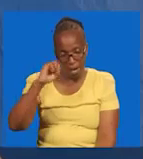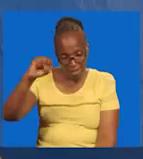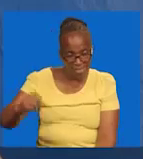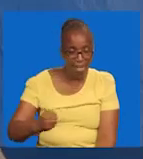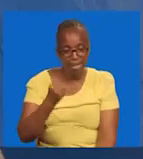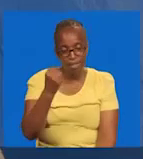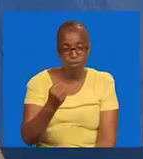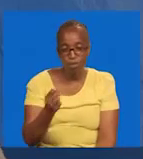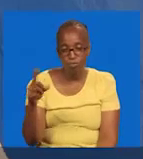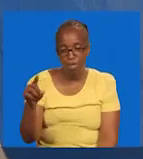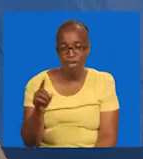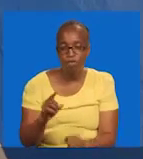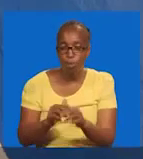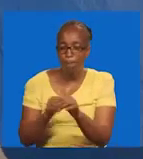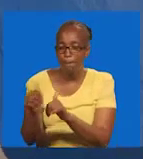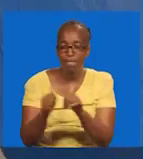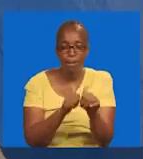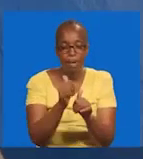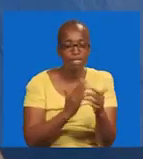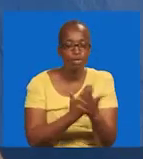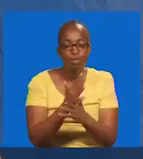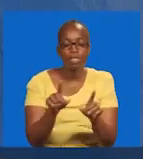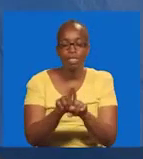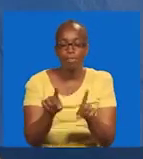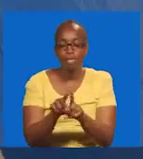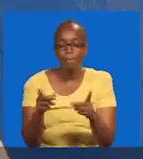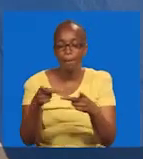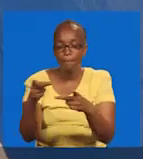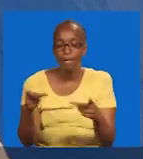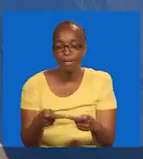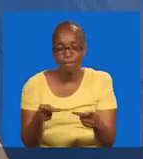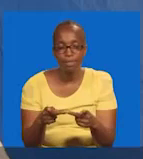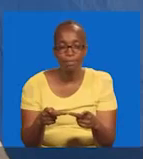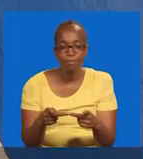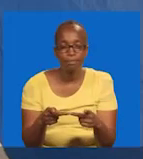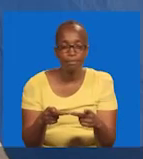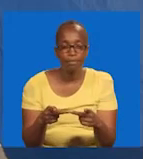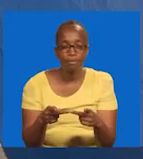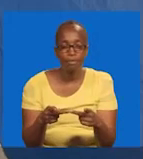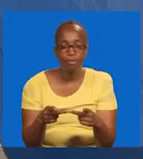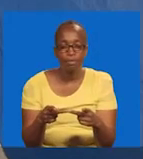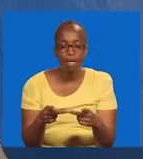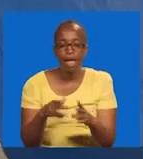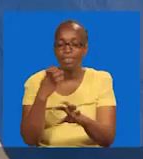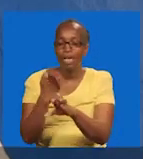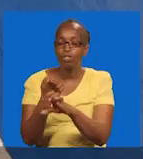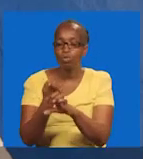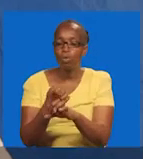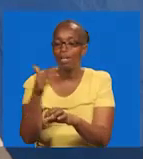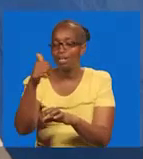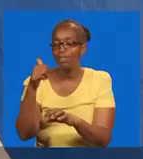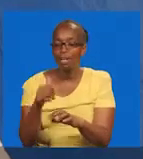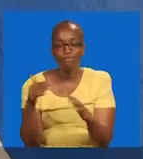ujua ya kwamba kufufuka utapitia hapo hapo. Yesu Kristo lile njiwe alikuweza na kuzulia.